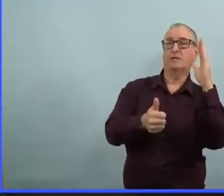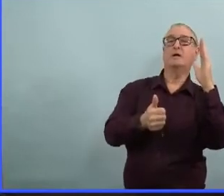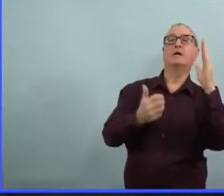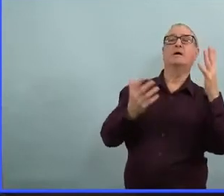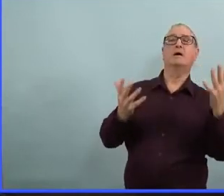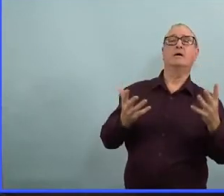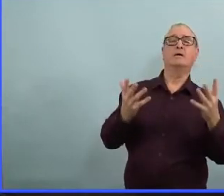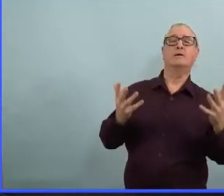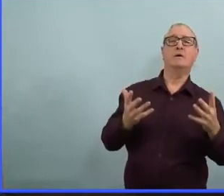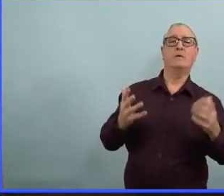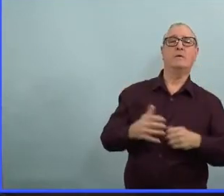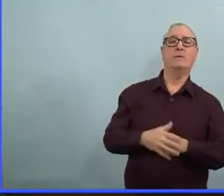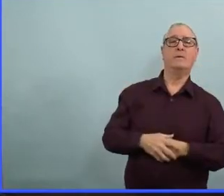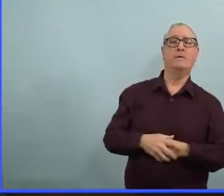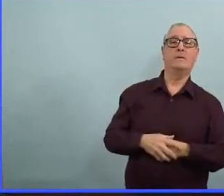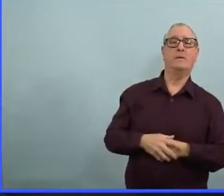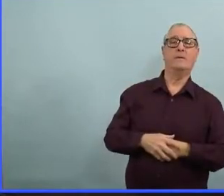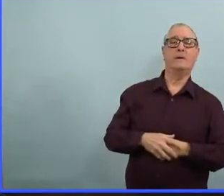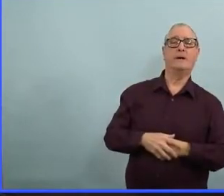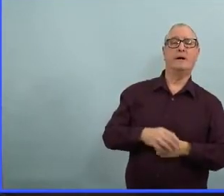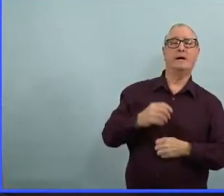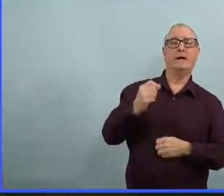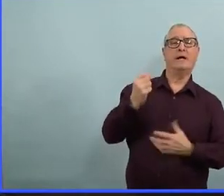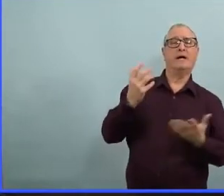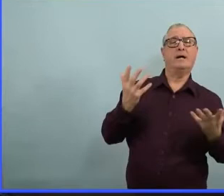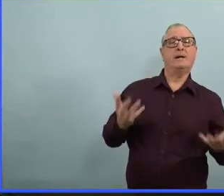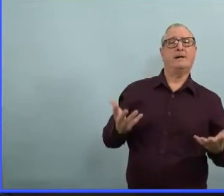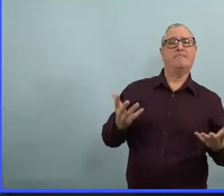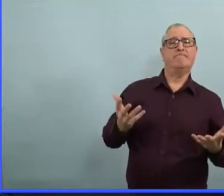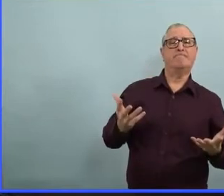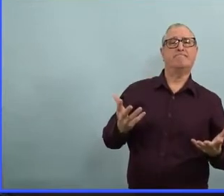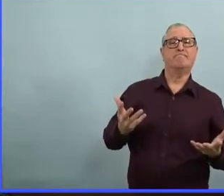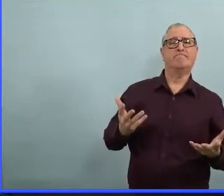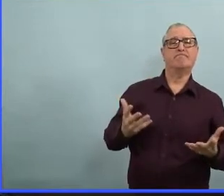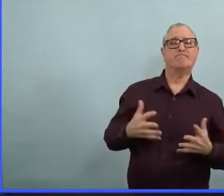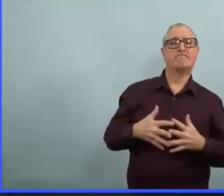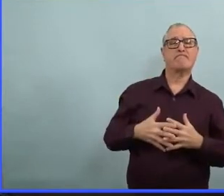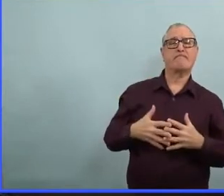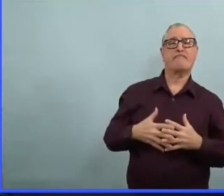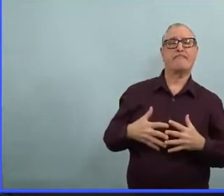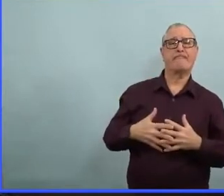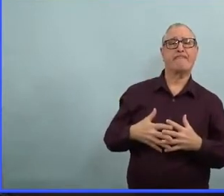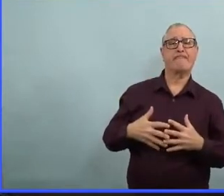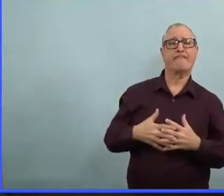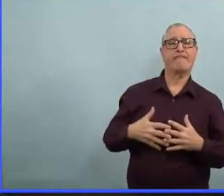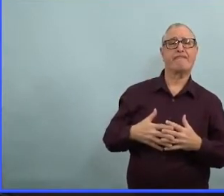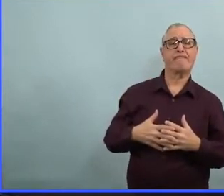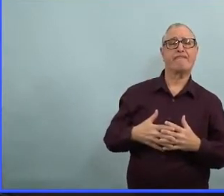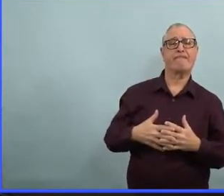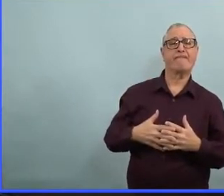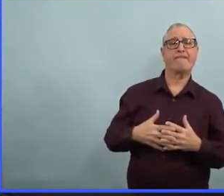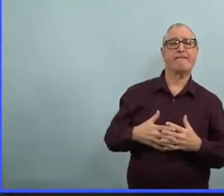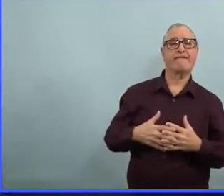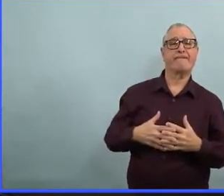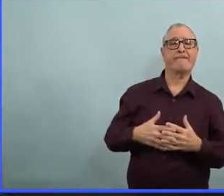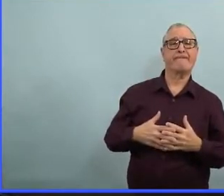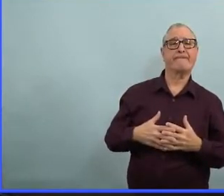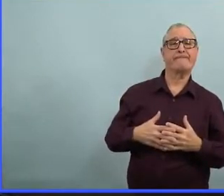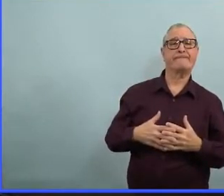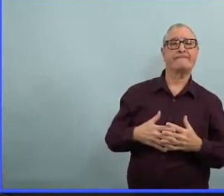Mais ça va quand même introduire beaucoup de variables. Alors, est-ce que ça ne pas complètement changer vos données de modélisation